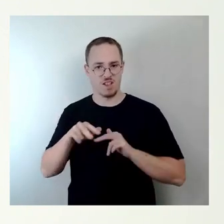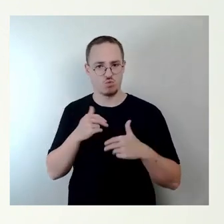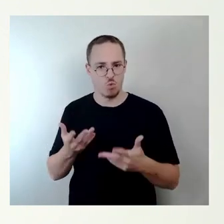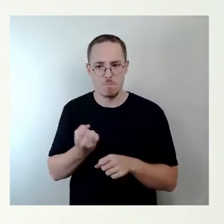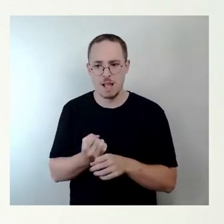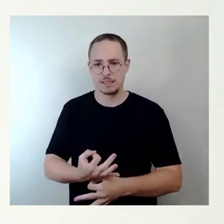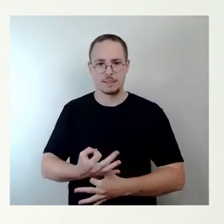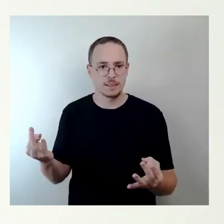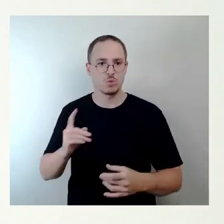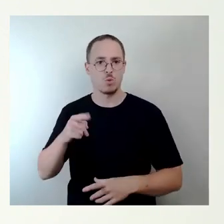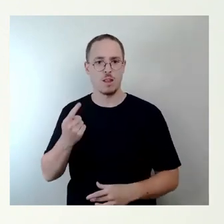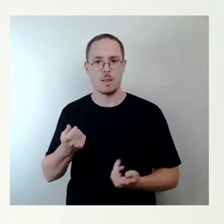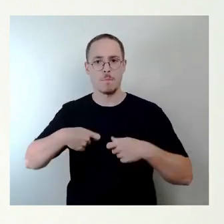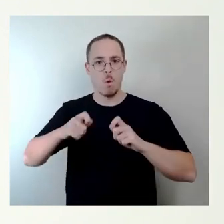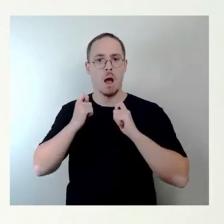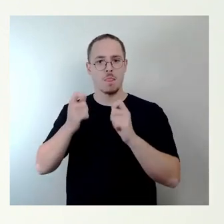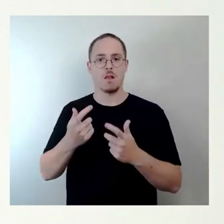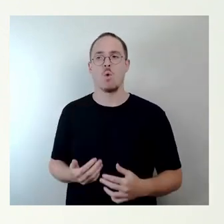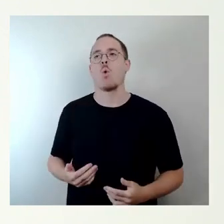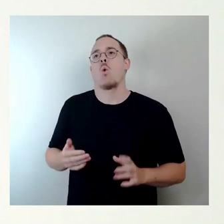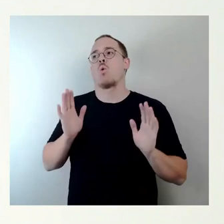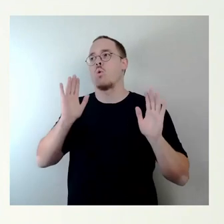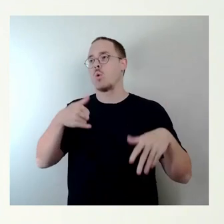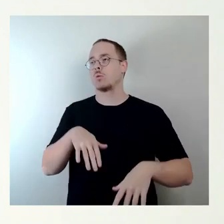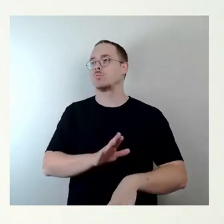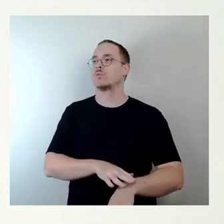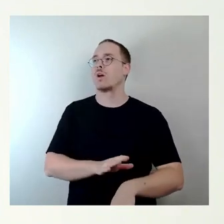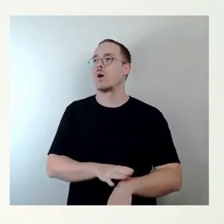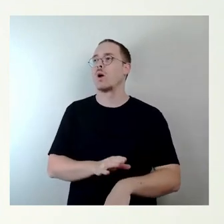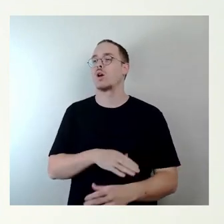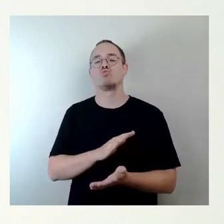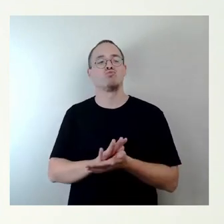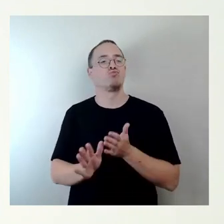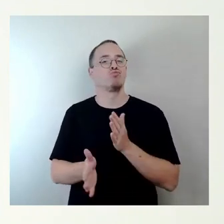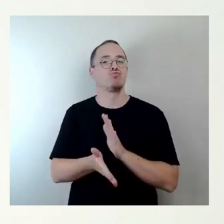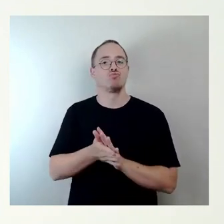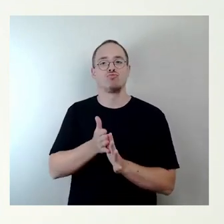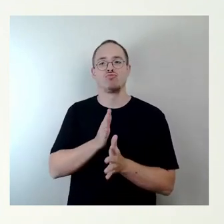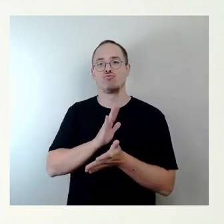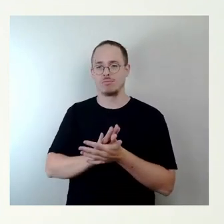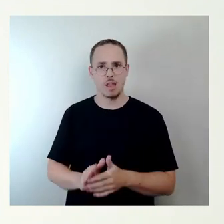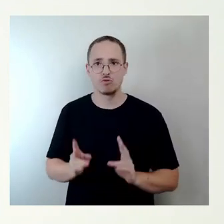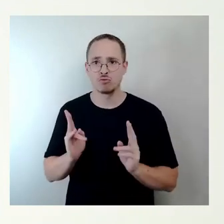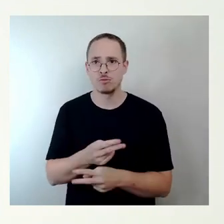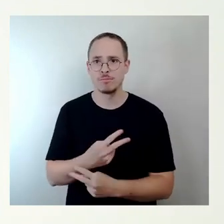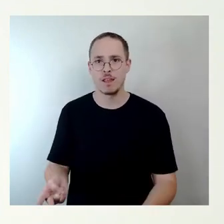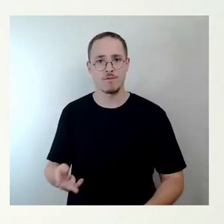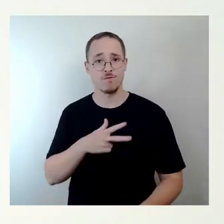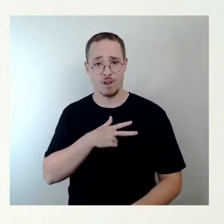ich ehrlich gesagt unlauter, insbesondere auch, weil wir uns immer konstruktiv um eine Lösung an der Stelle